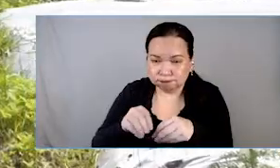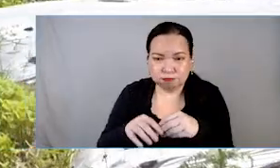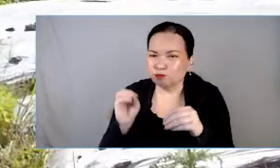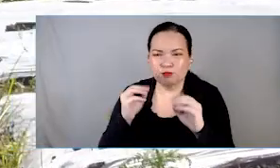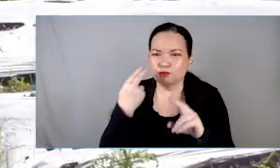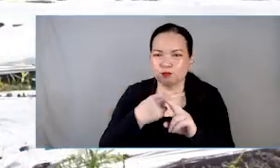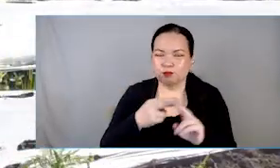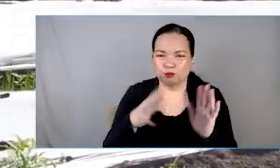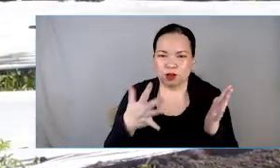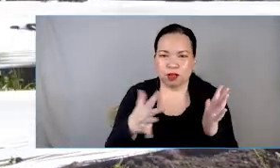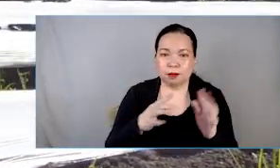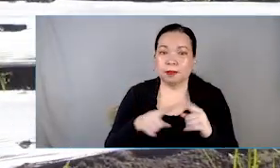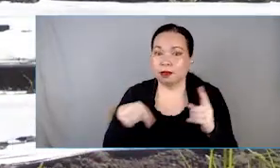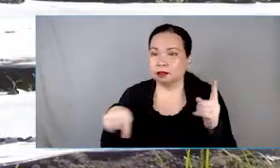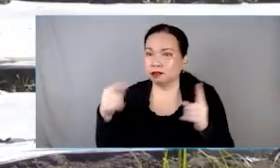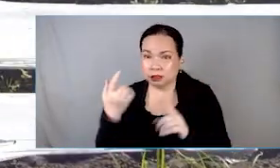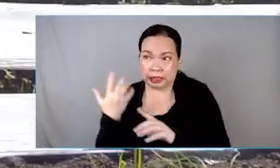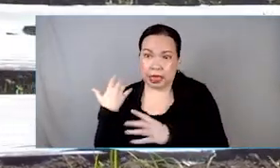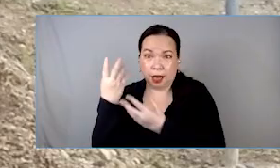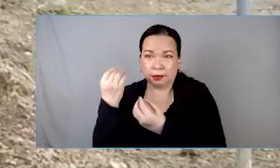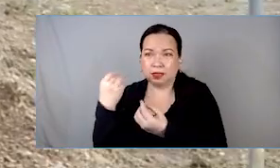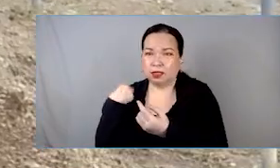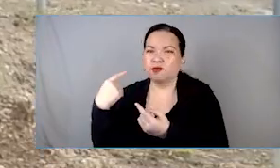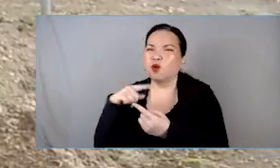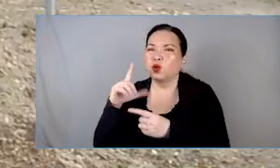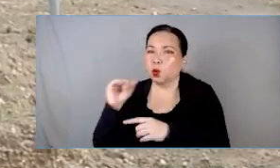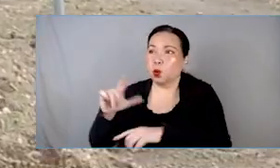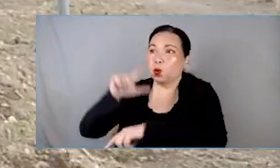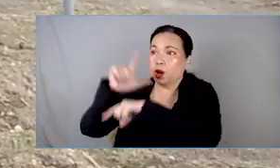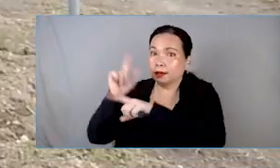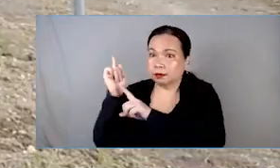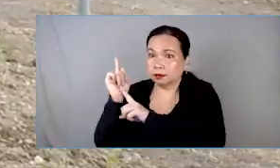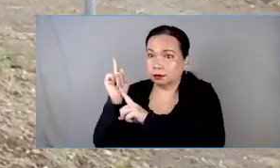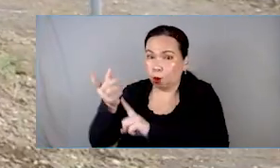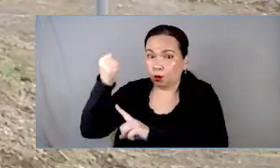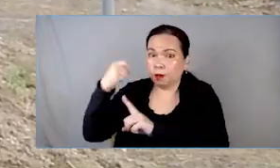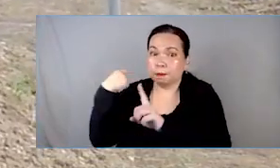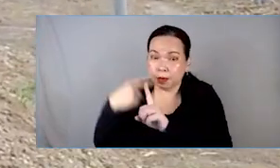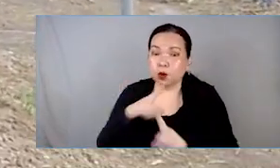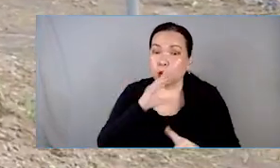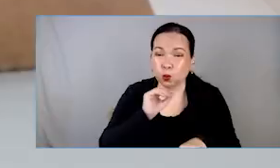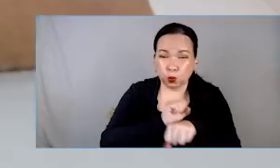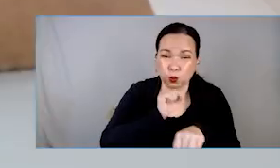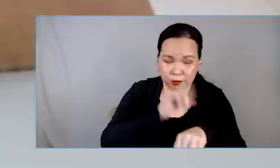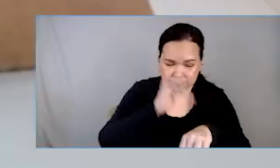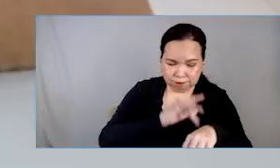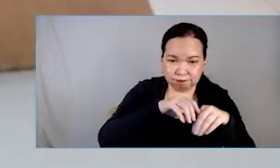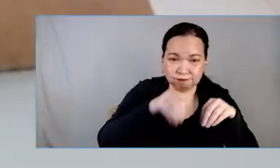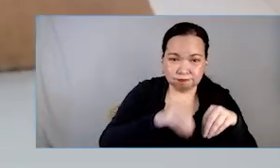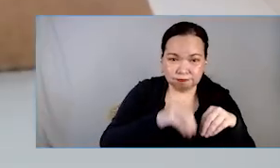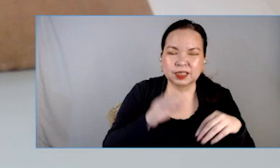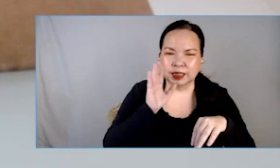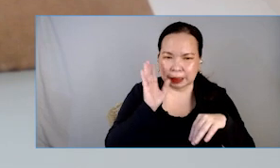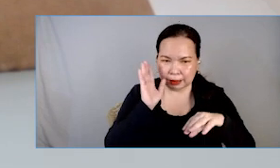terror of the land is yung worker na mismo. Ang tawag sa amin nyo doon is, LIS Holder,